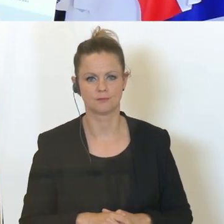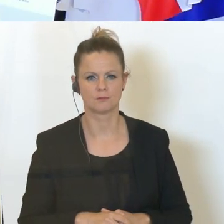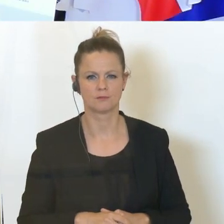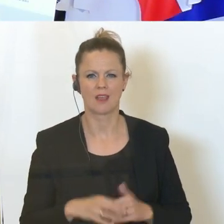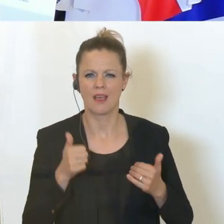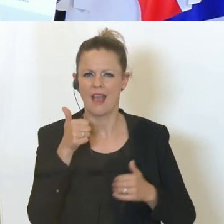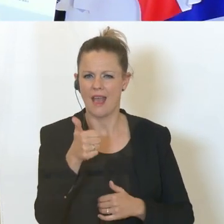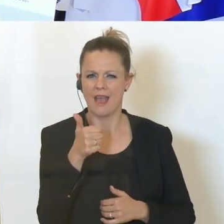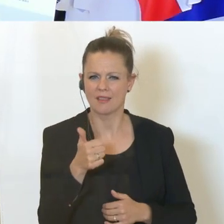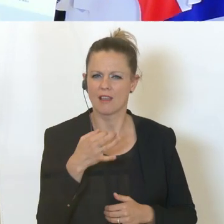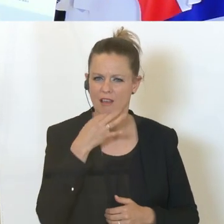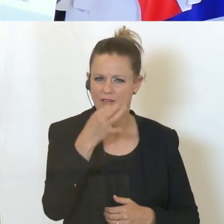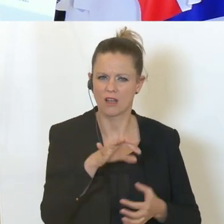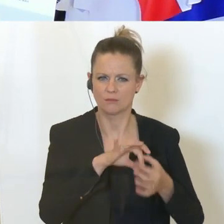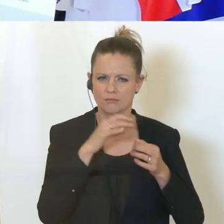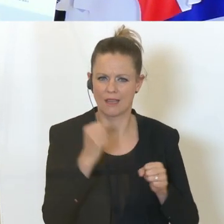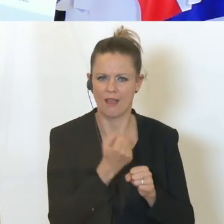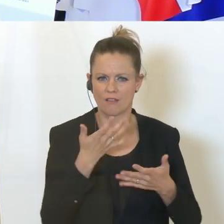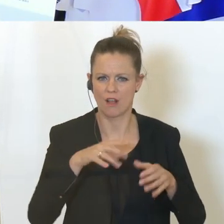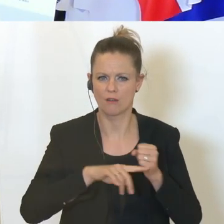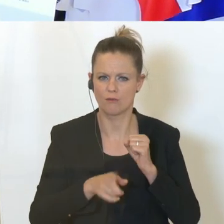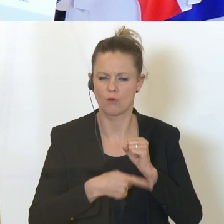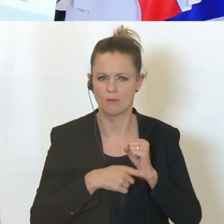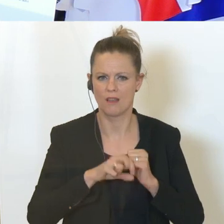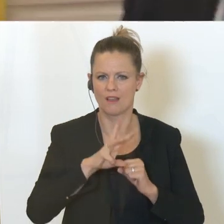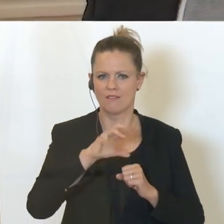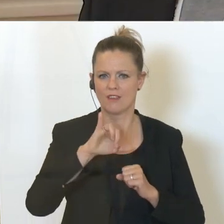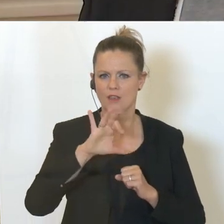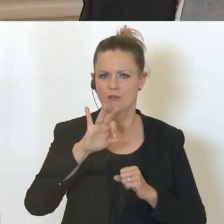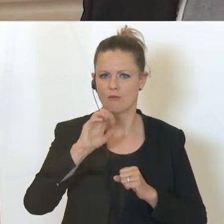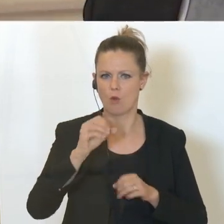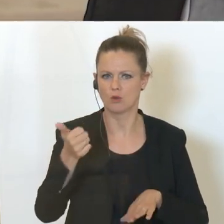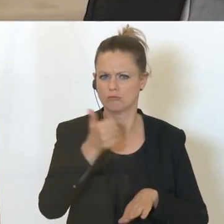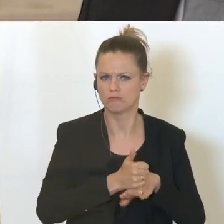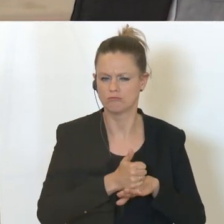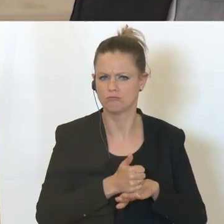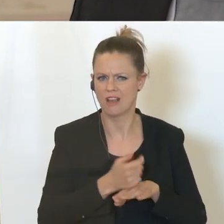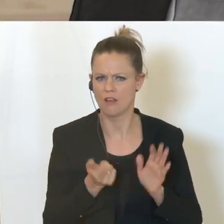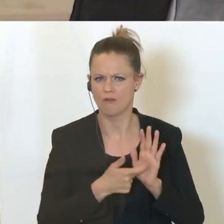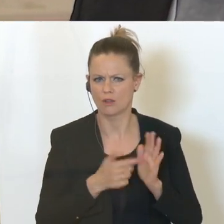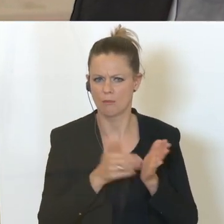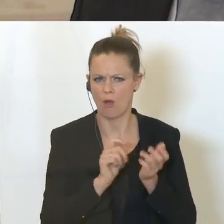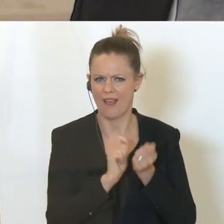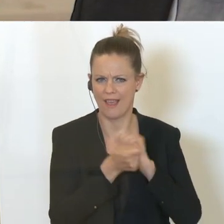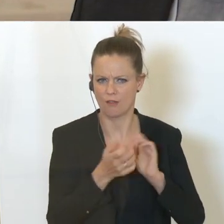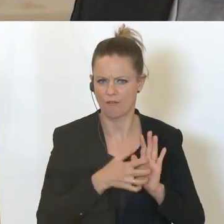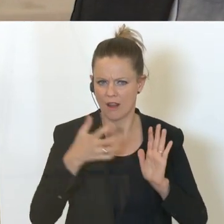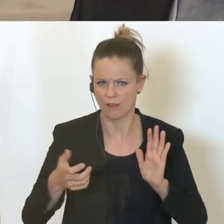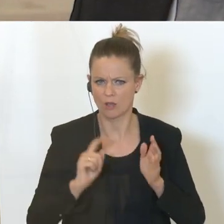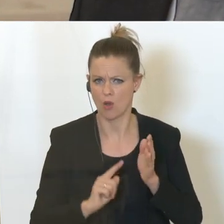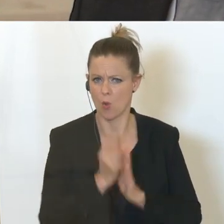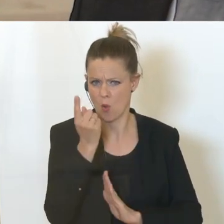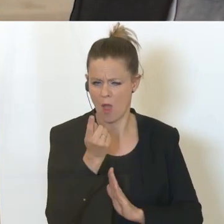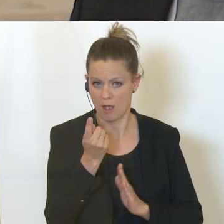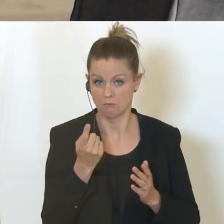Eine Frage zum Härtefallfonds. fordert ja der WIFO-Chef Badelt, dass es da Änderungen braucht, in der Länge und auch in der Höhe.